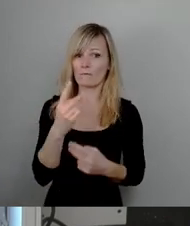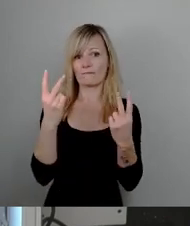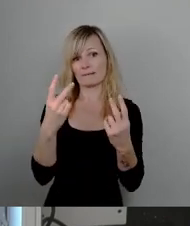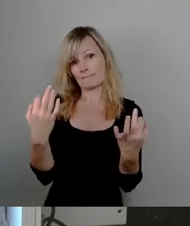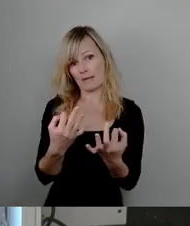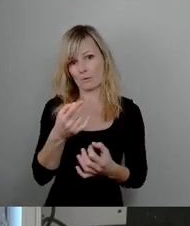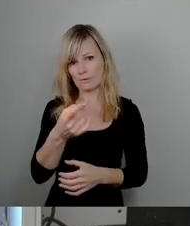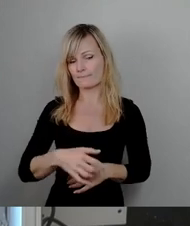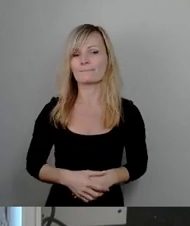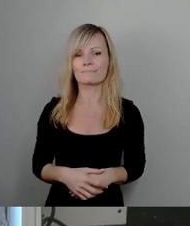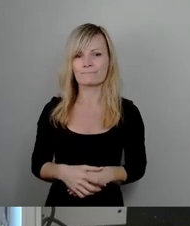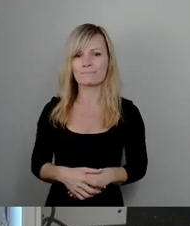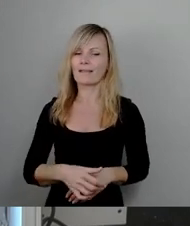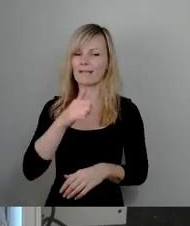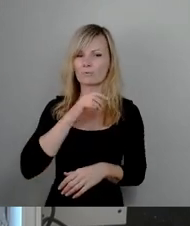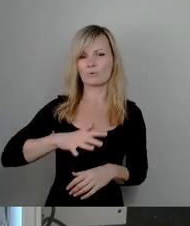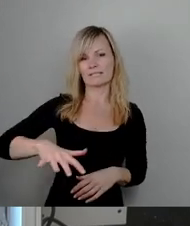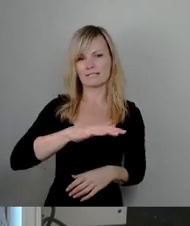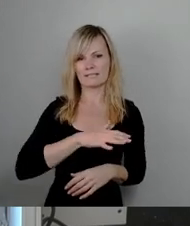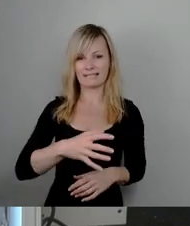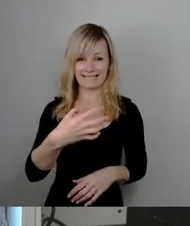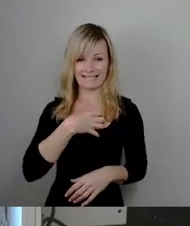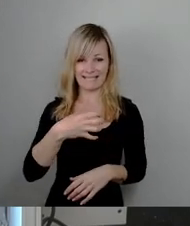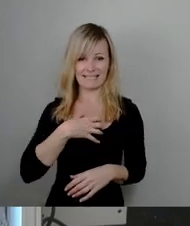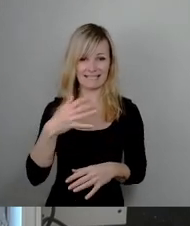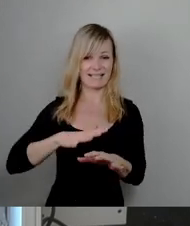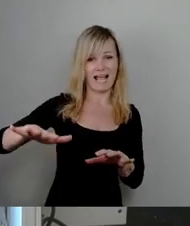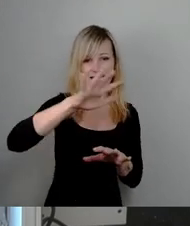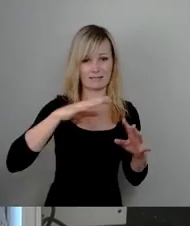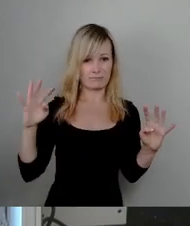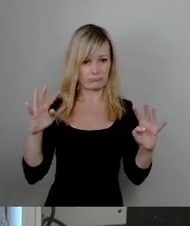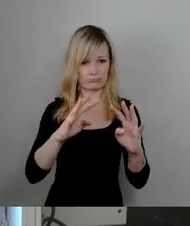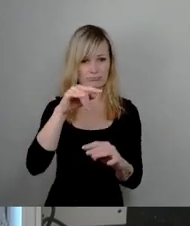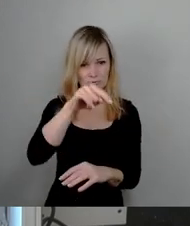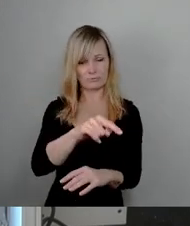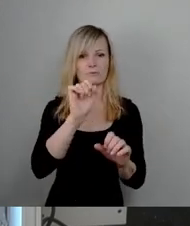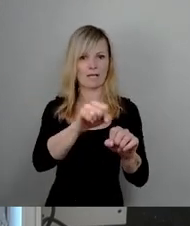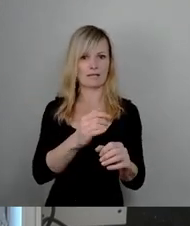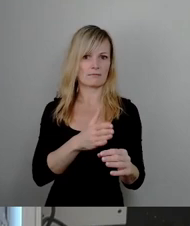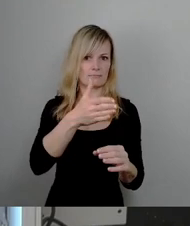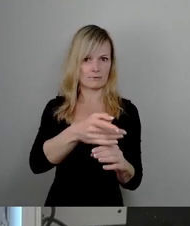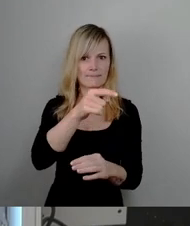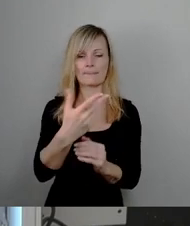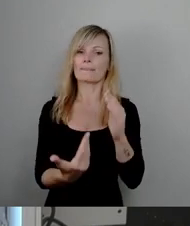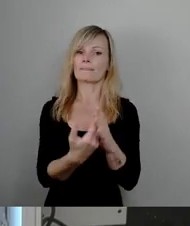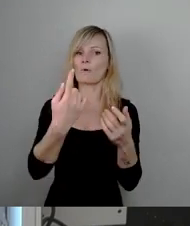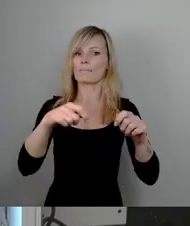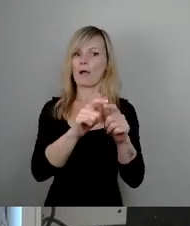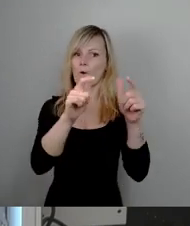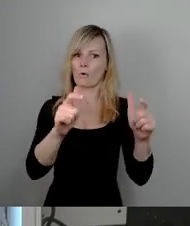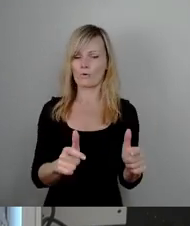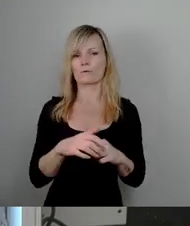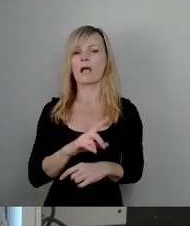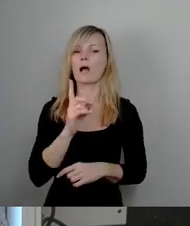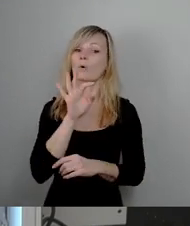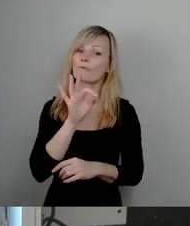übrigens aus ganz Dresden an die 101. Oberschule kommen, entsteht im Plüerpark dieser Neubau, sondern natürlich auch für die Lehrkräfte.